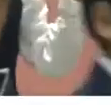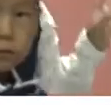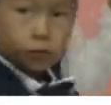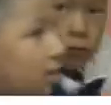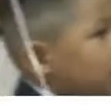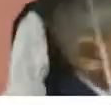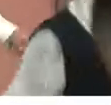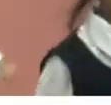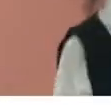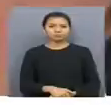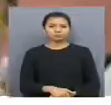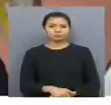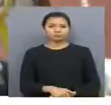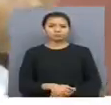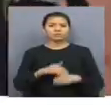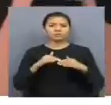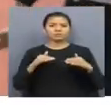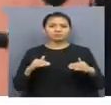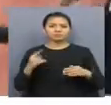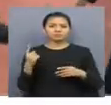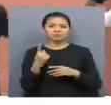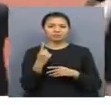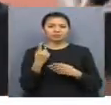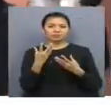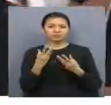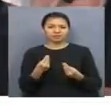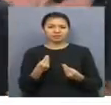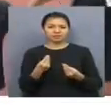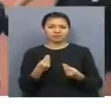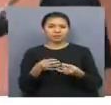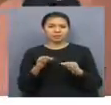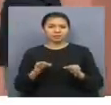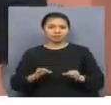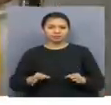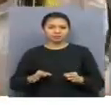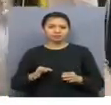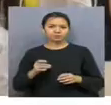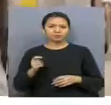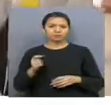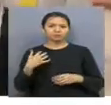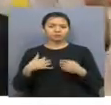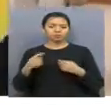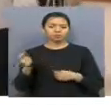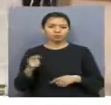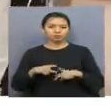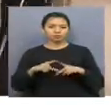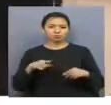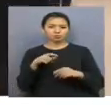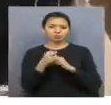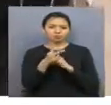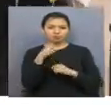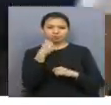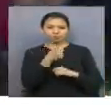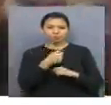Білімдеріне шөлдеген балғындар қоңыргіздің алғашқы көні асқа ғармандарын арқалап алтын үяларын асыға жетті. 2013 жылың